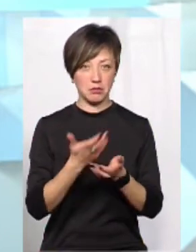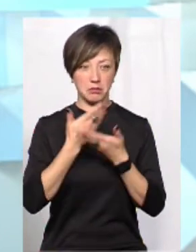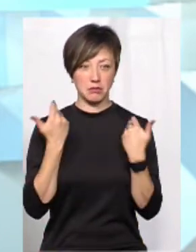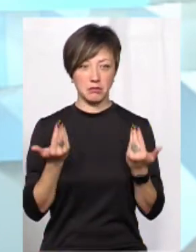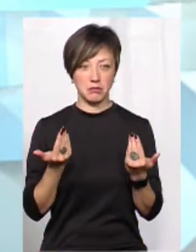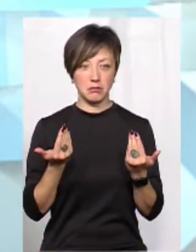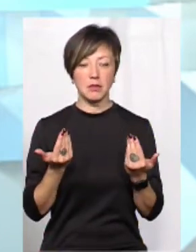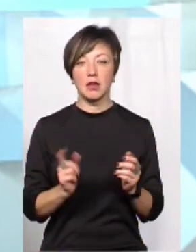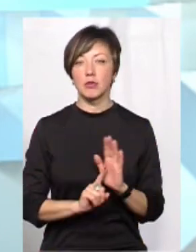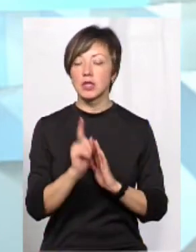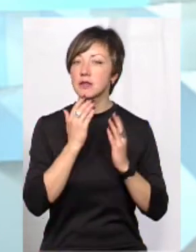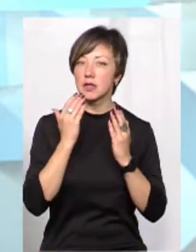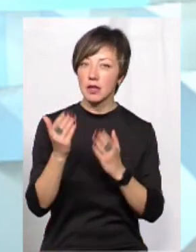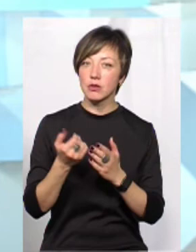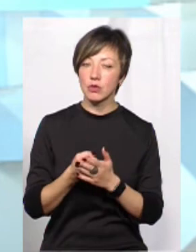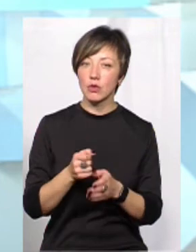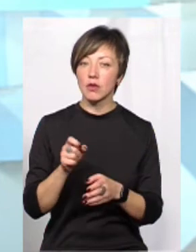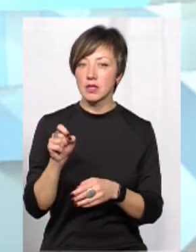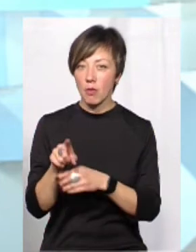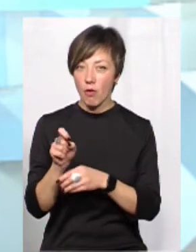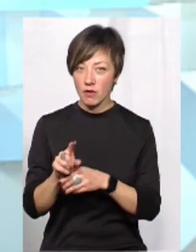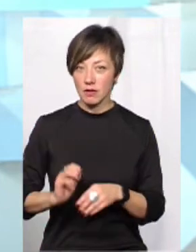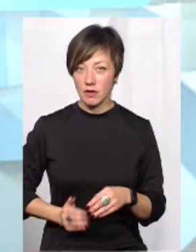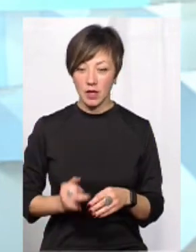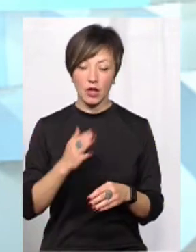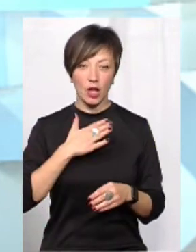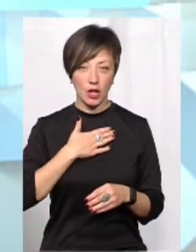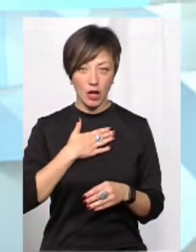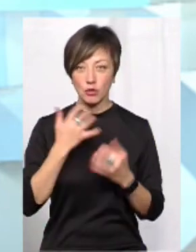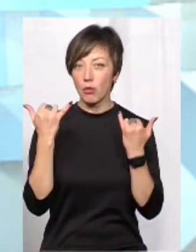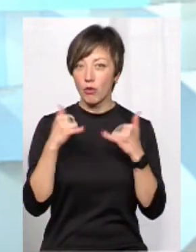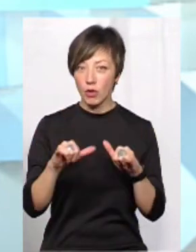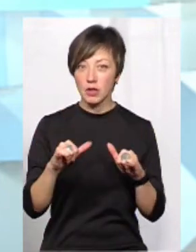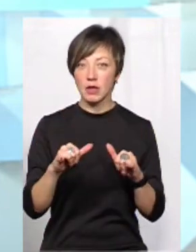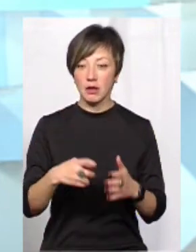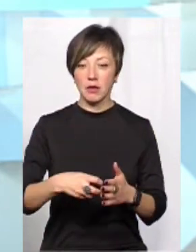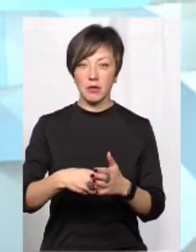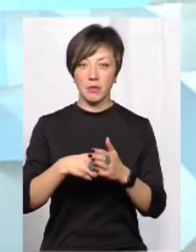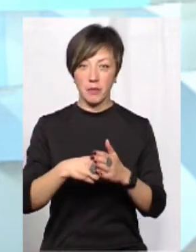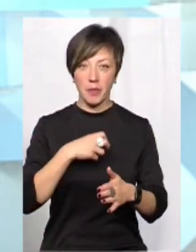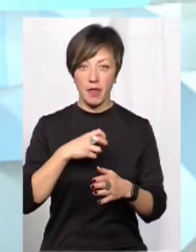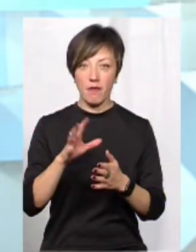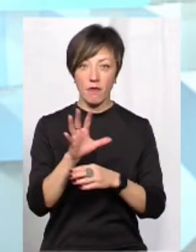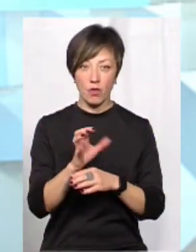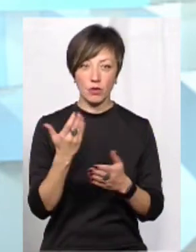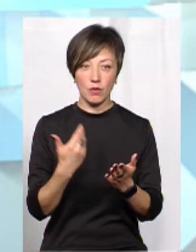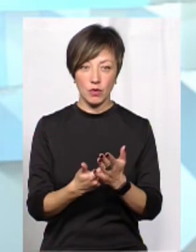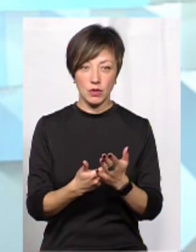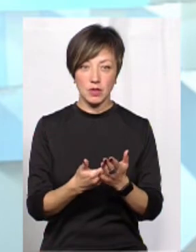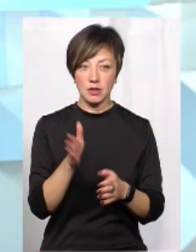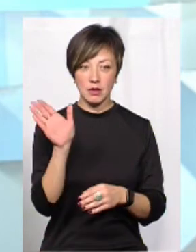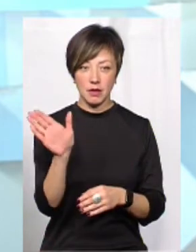не поміняли. Врешті ми почали звертатись до замовника з підрядником і на наш подив нам надсилають фотографію, що ось,